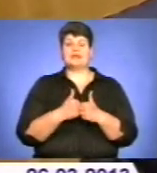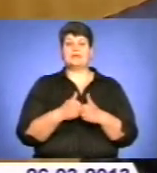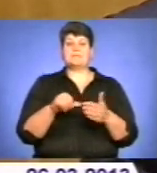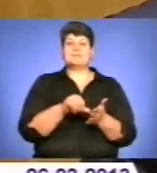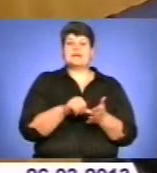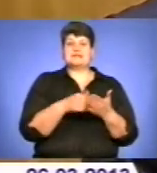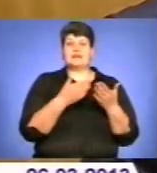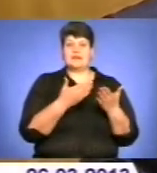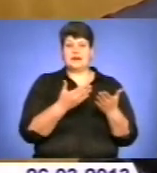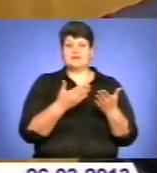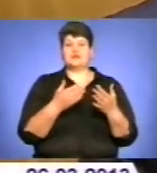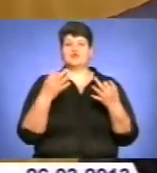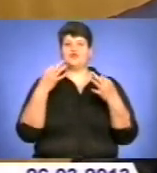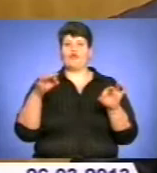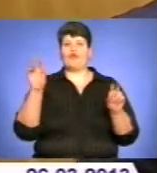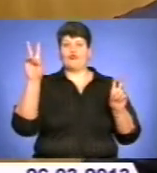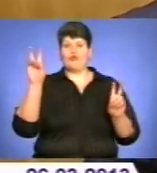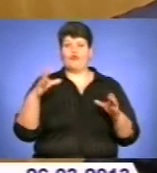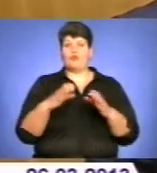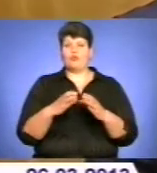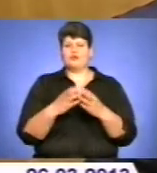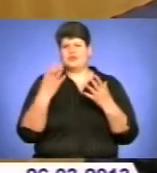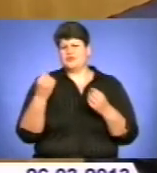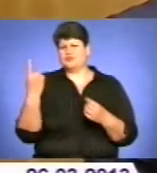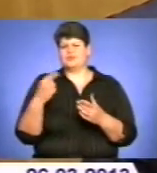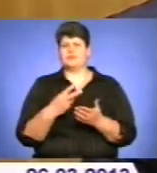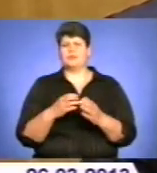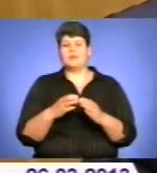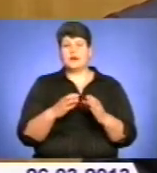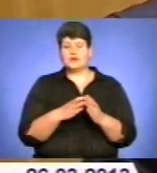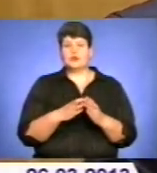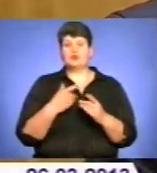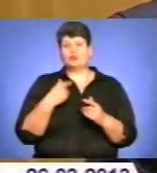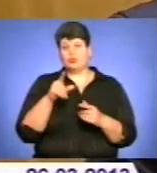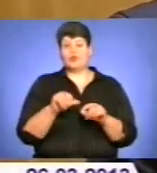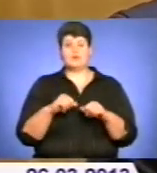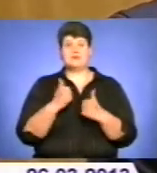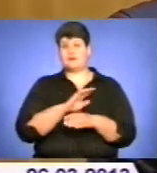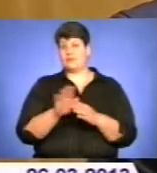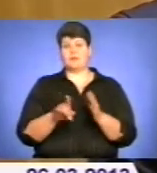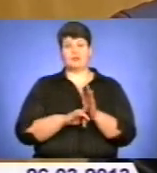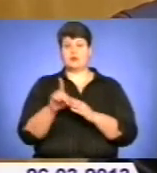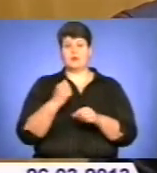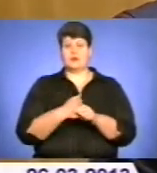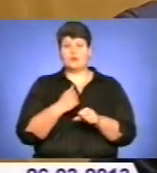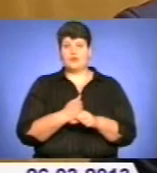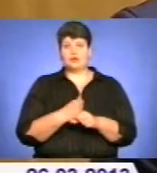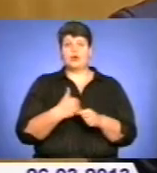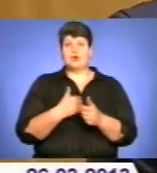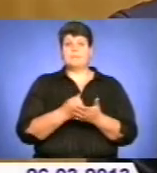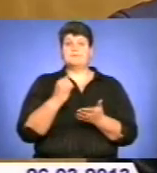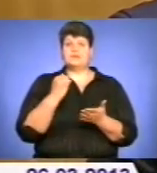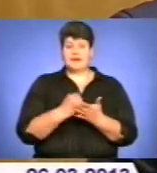випадку Соколінське об'єднання свободи та іще якусь там партію. Тому, власне, комісія не почала роботу. Я хочу підтвердити,